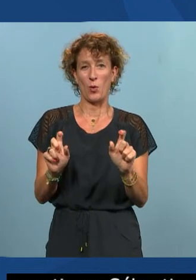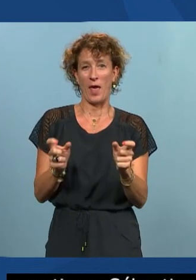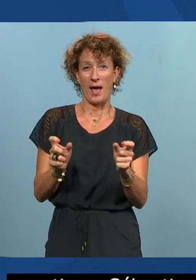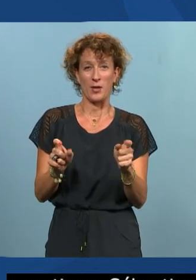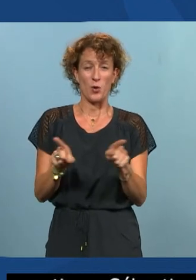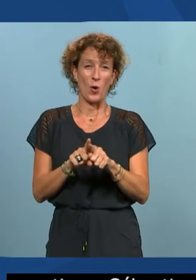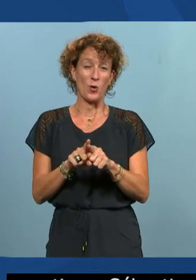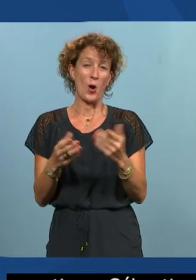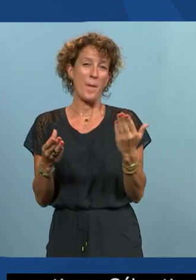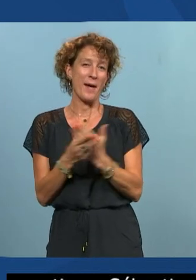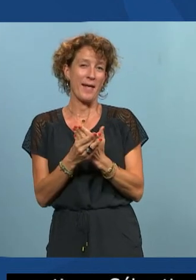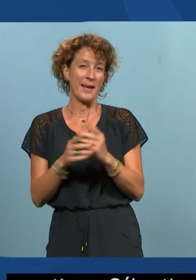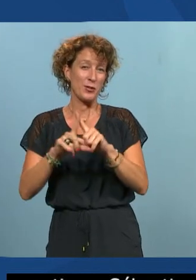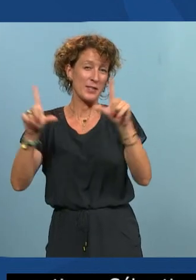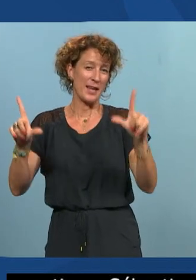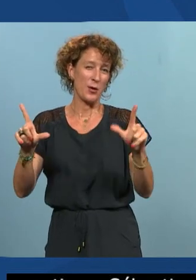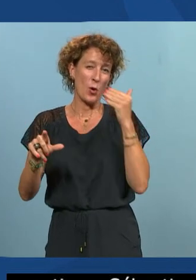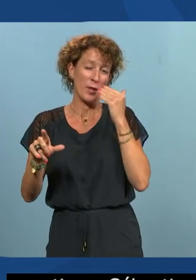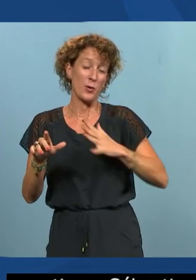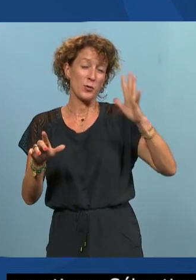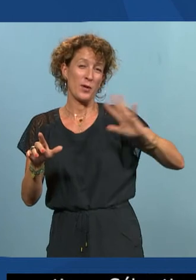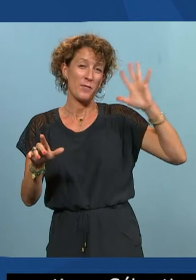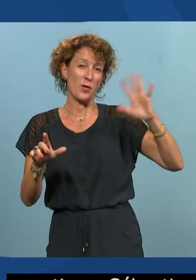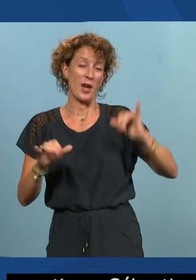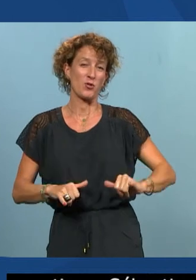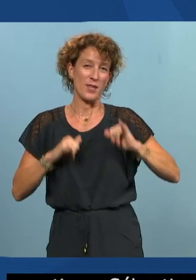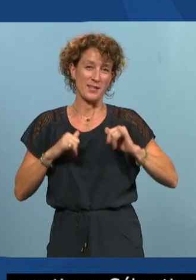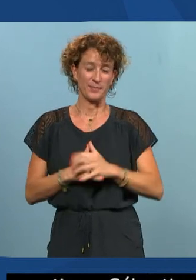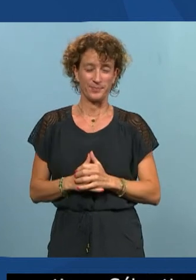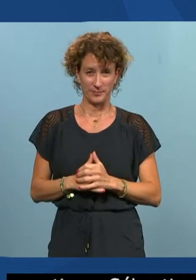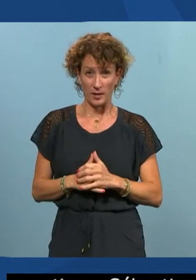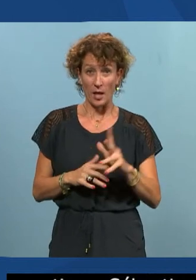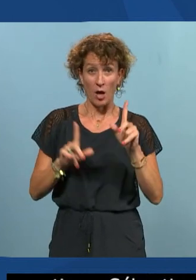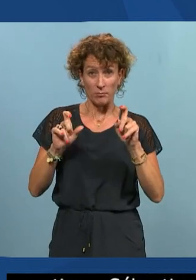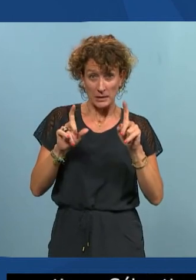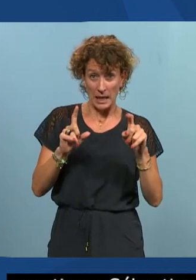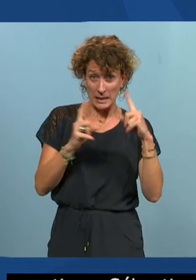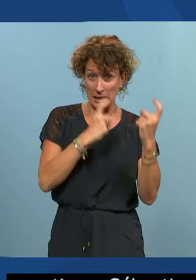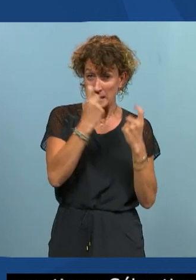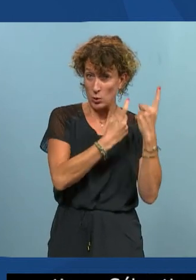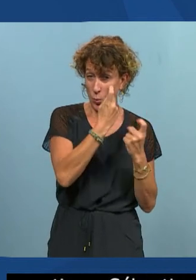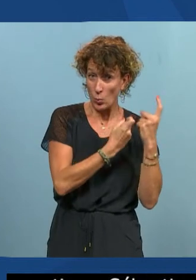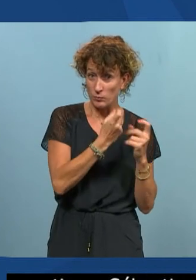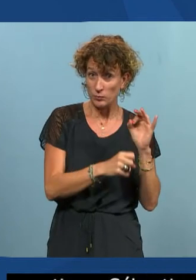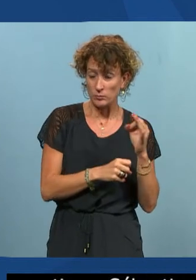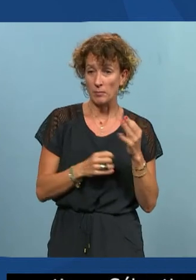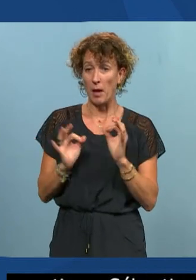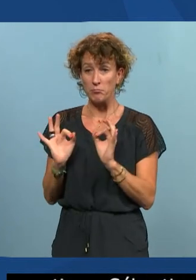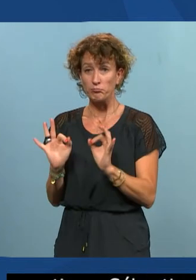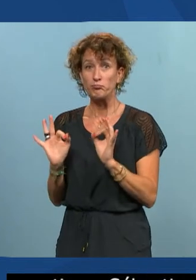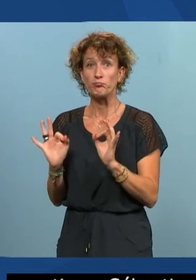dossiers de l'écran qu'on a connus dans notre jeunesse donc est-ce qu y des questions est-ce qu'il des questions en fait